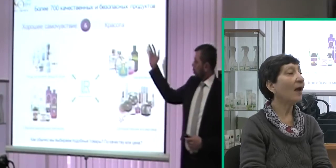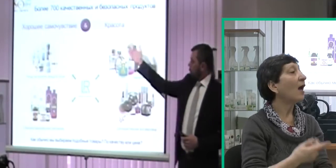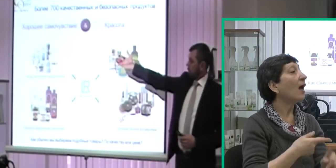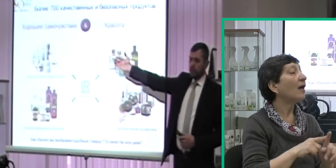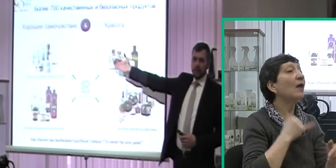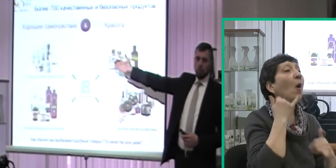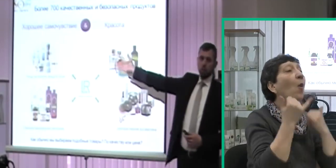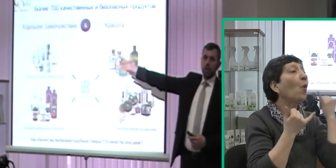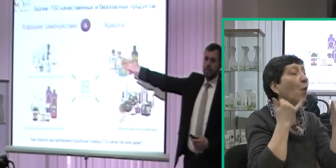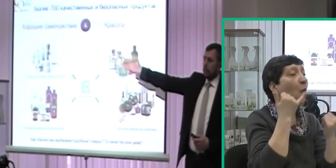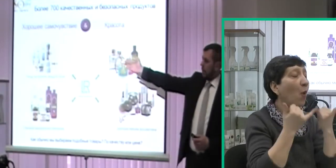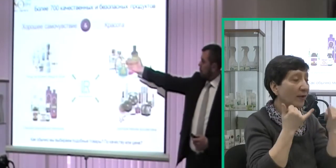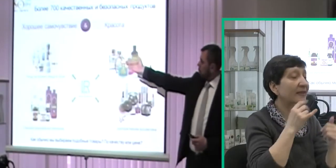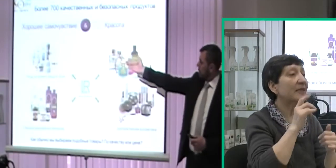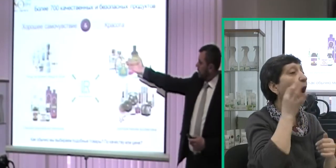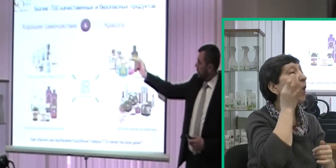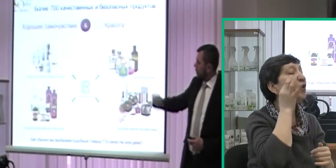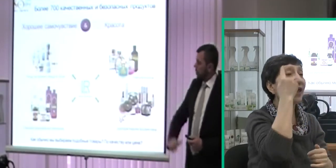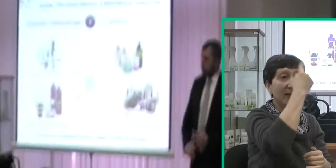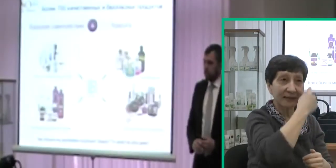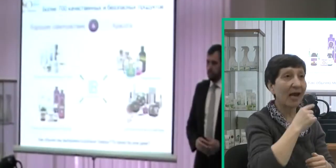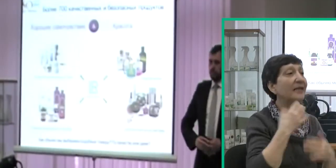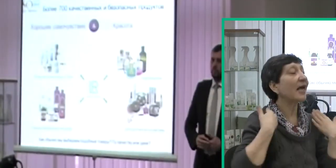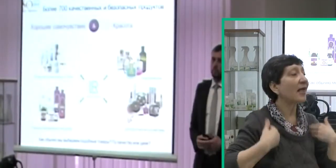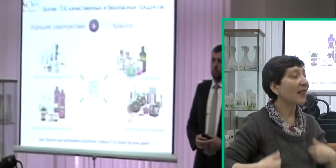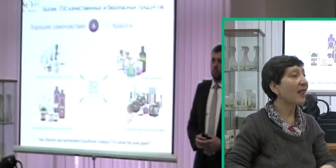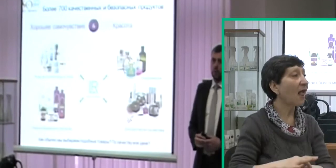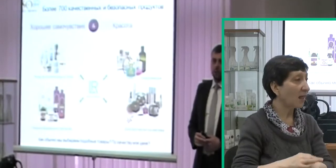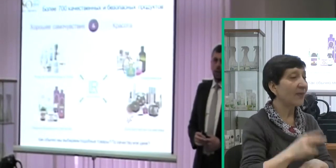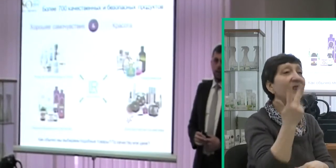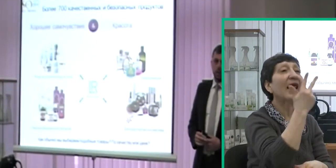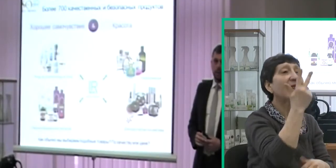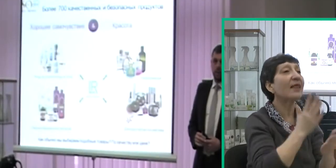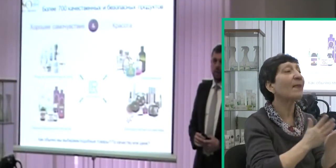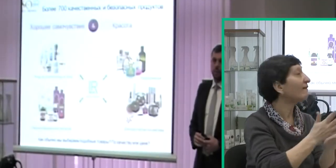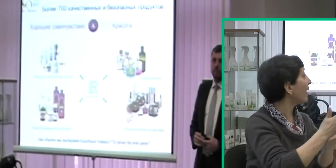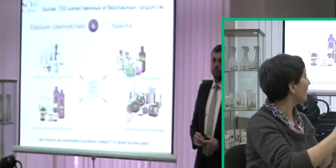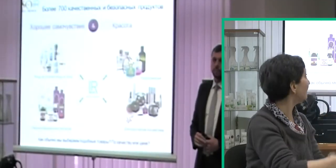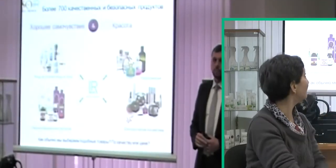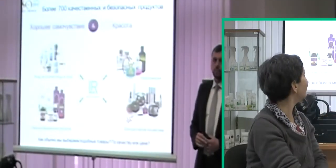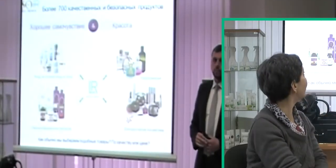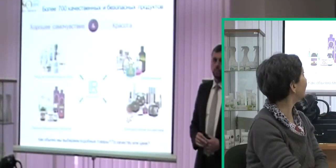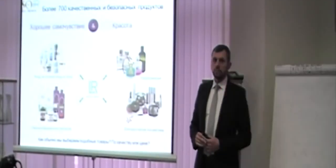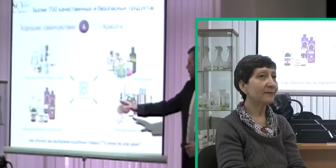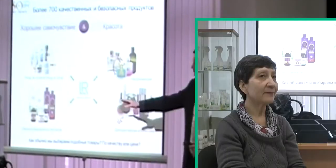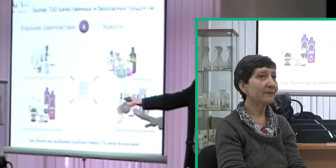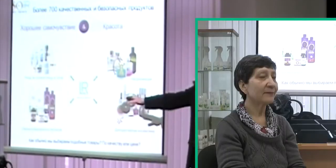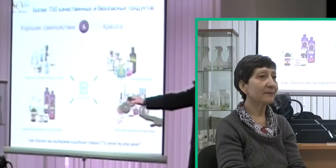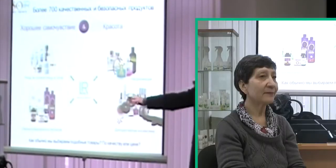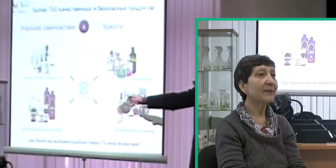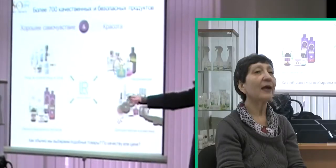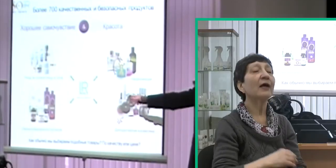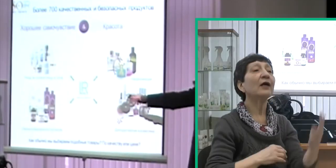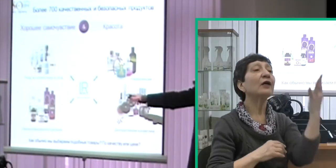Это уход за кожей лица и уход за тело. Это третье направление. И